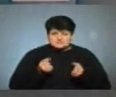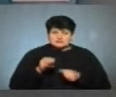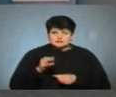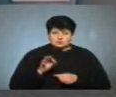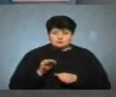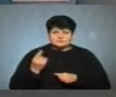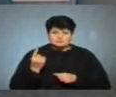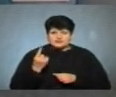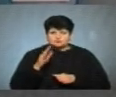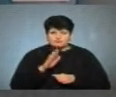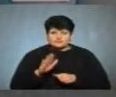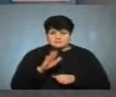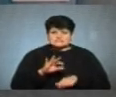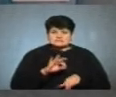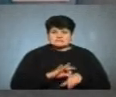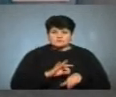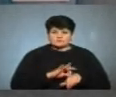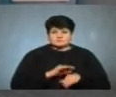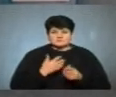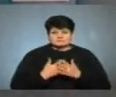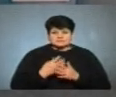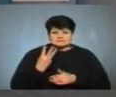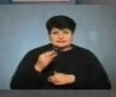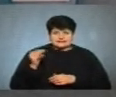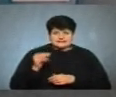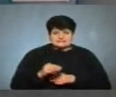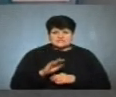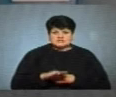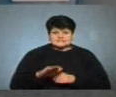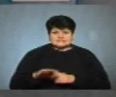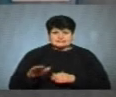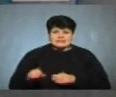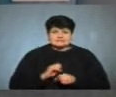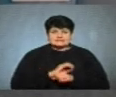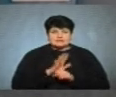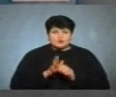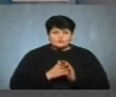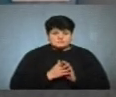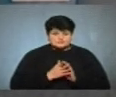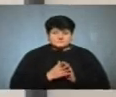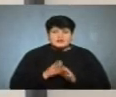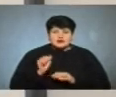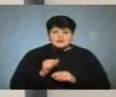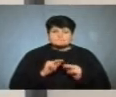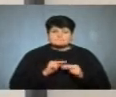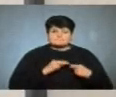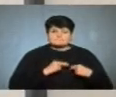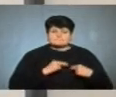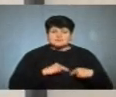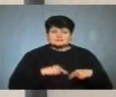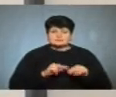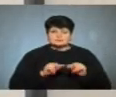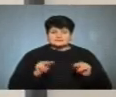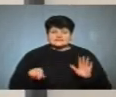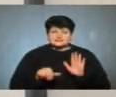то від 1 вересня захворіло близько 3 тисяч дітей на COVID-19, а педагогічних працівників